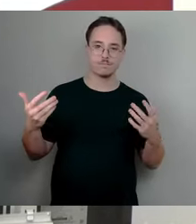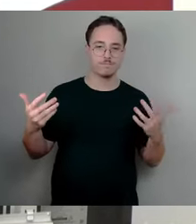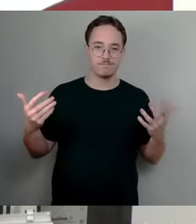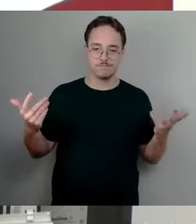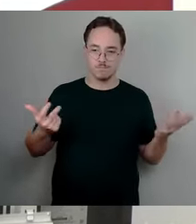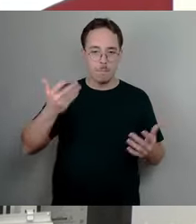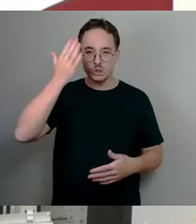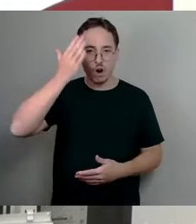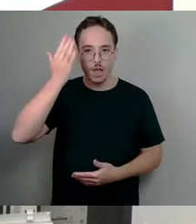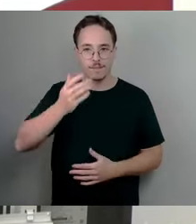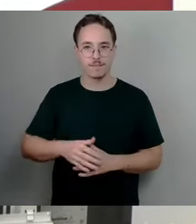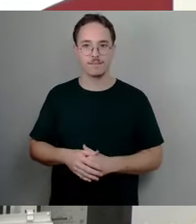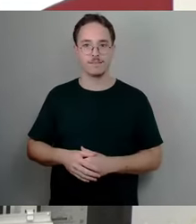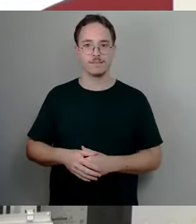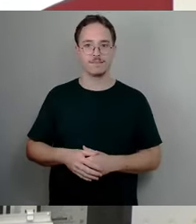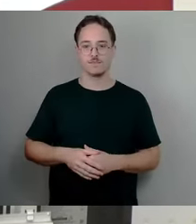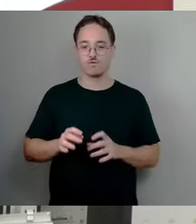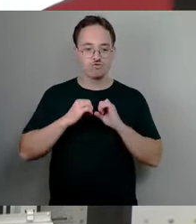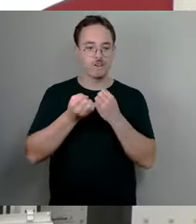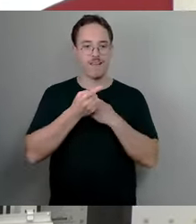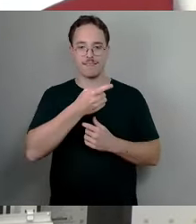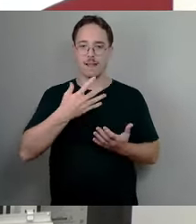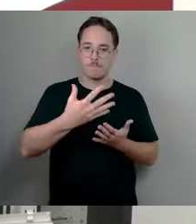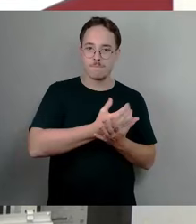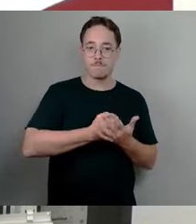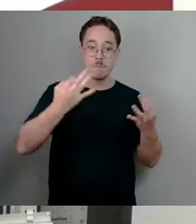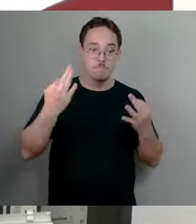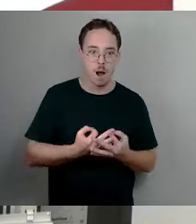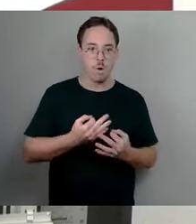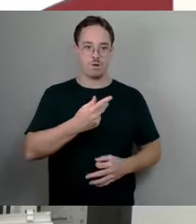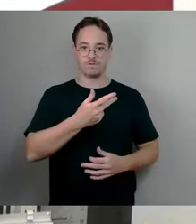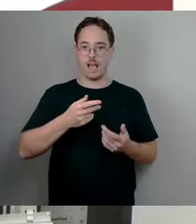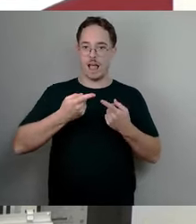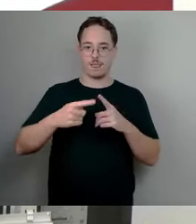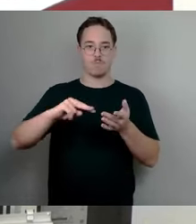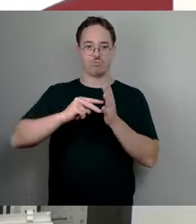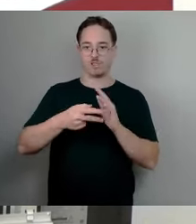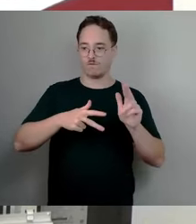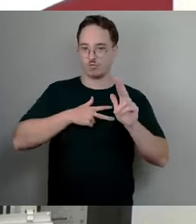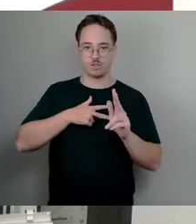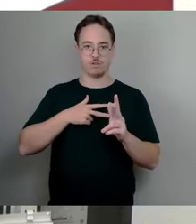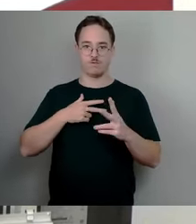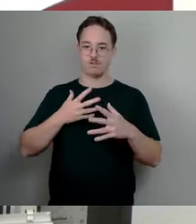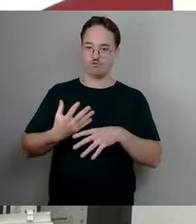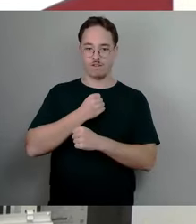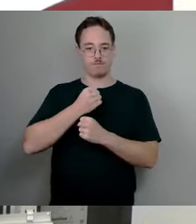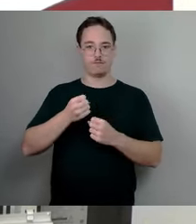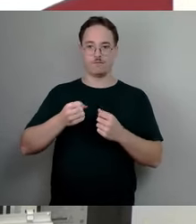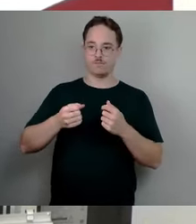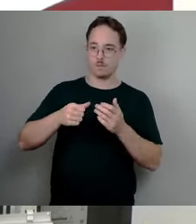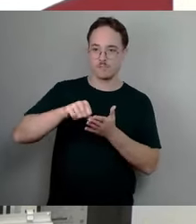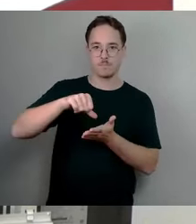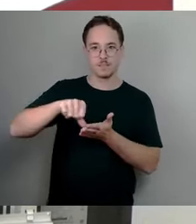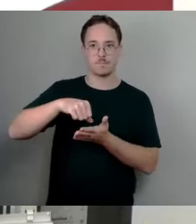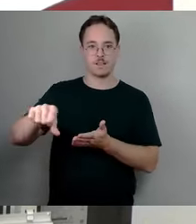Staates, sich die Einnahmen zu verschaffen, die er braucht, um seine politischen Versprechen auch einhalten zu können, dass diese Möglichkeiten von einigen in diesem Land bewusst